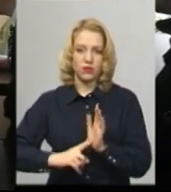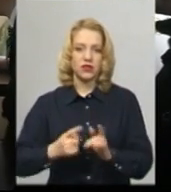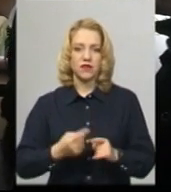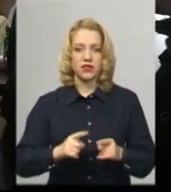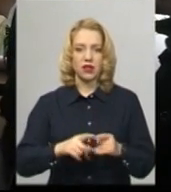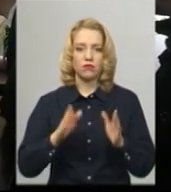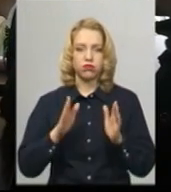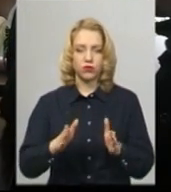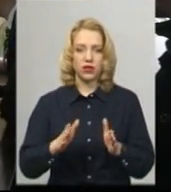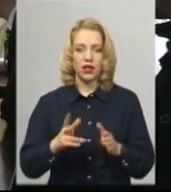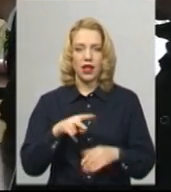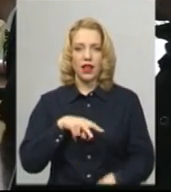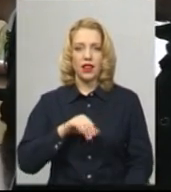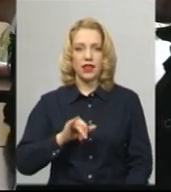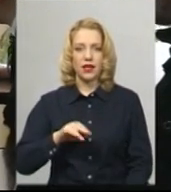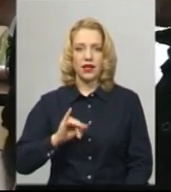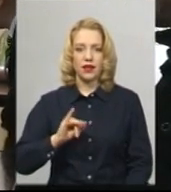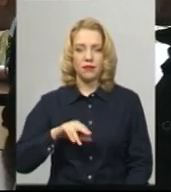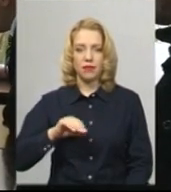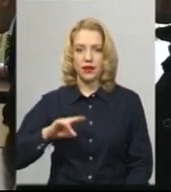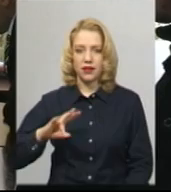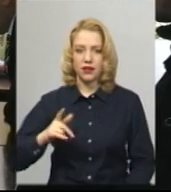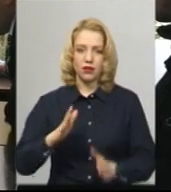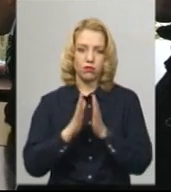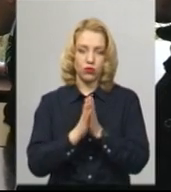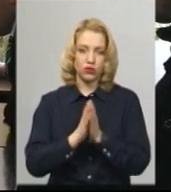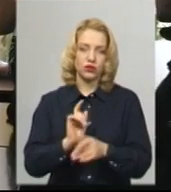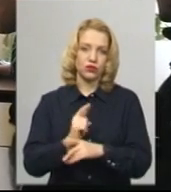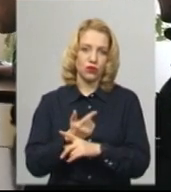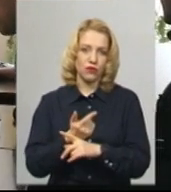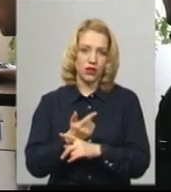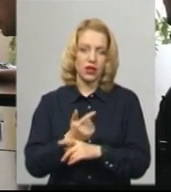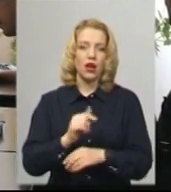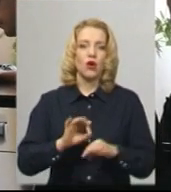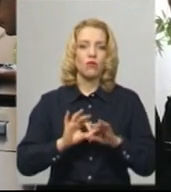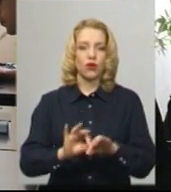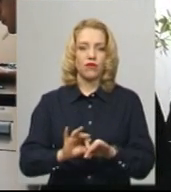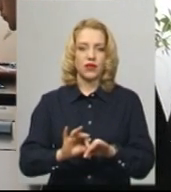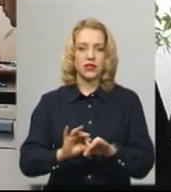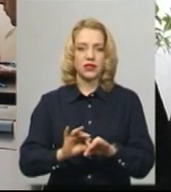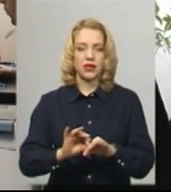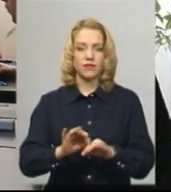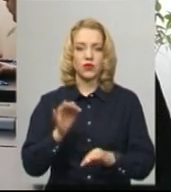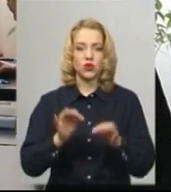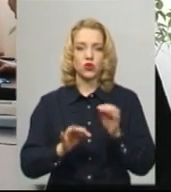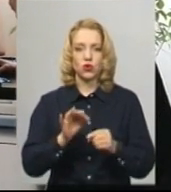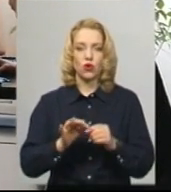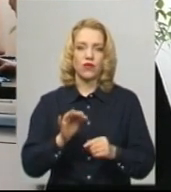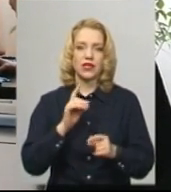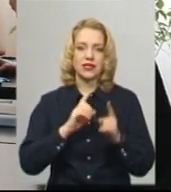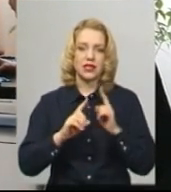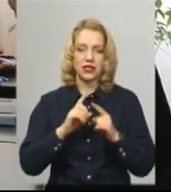сказав, середина липня. І просить знову ж такі досі провести наступне судове засідання в режимі